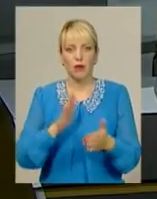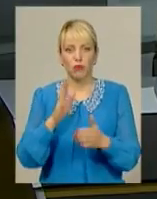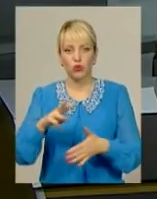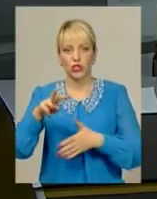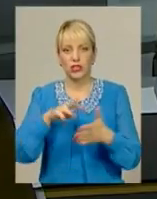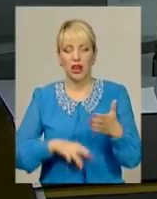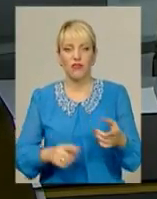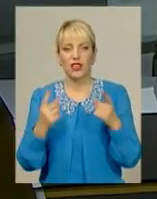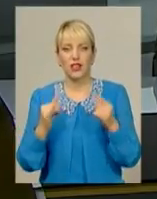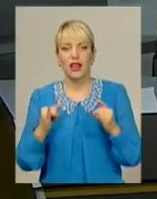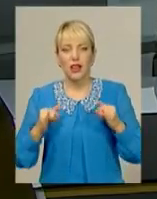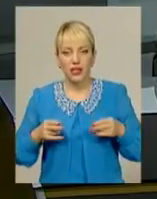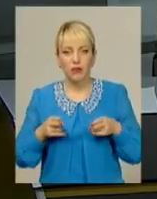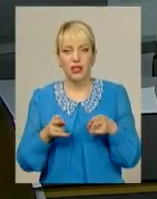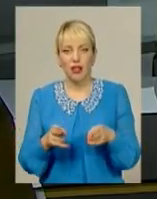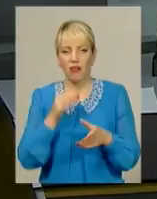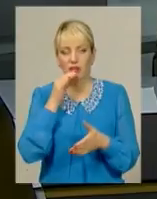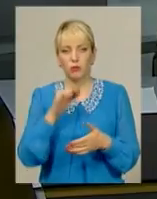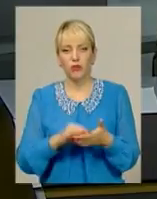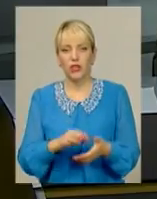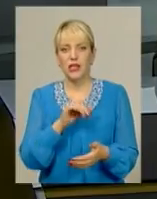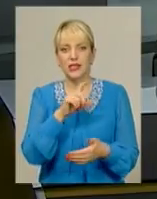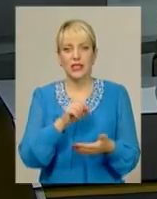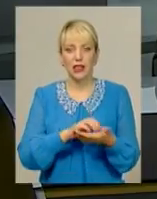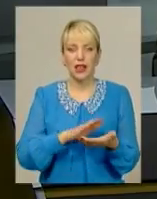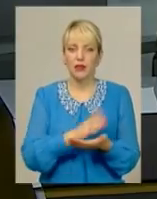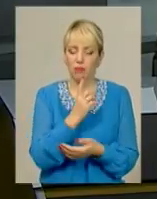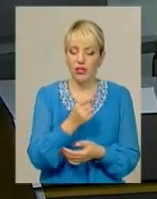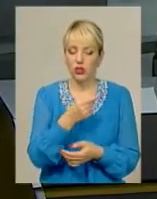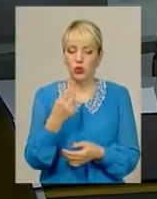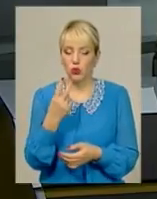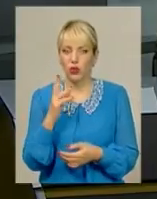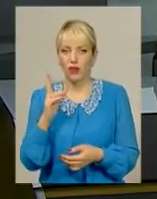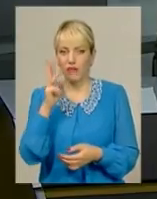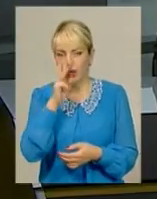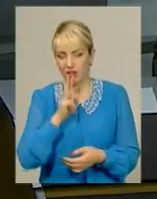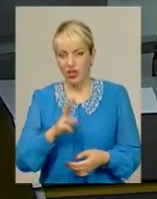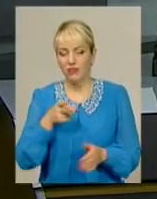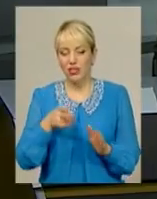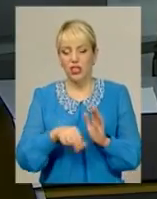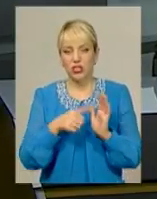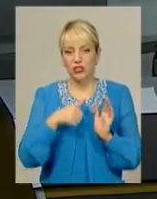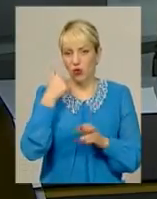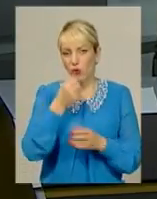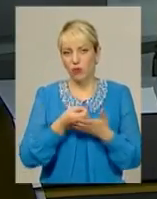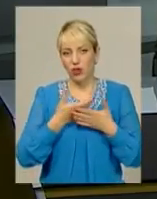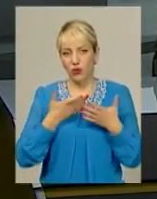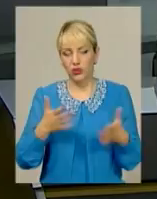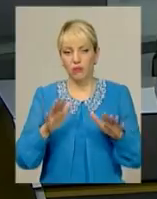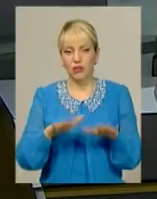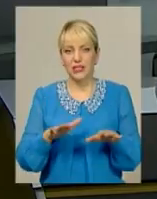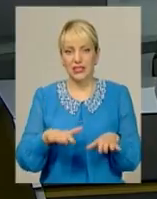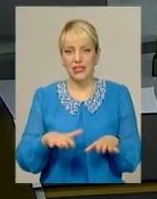кримінальна відповідальність. Наразі дані за перший та за другий квартал 2016 року оприлюднили і місцеві осередки